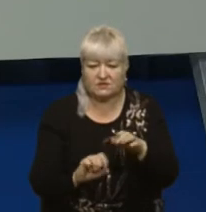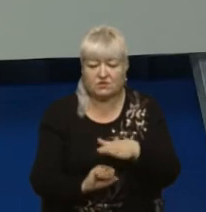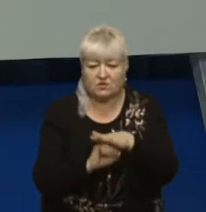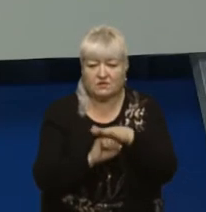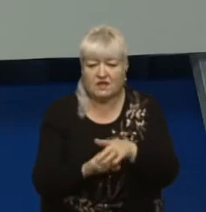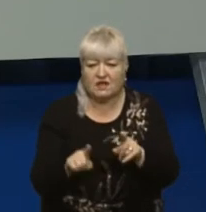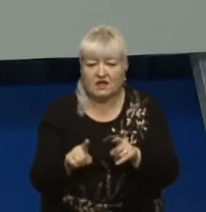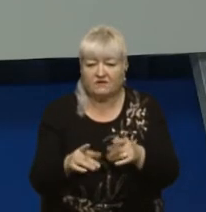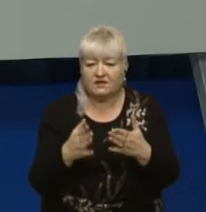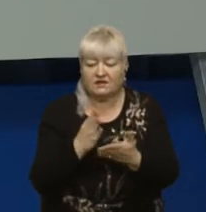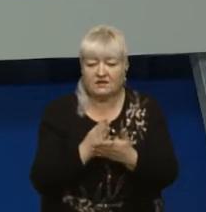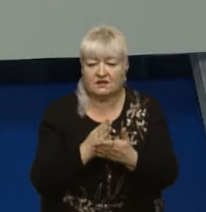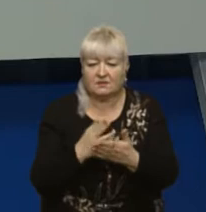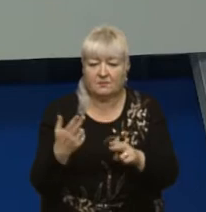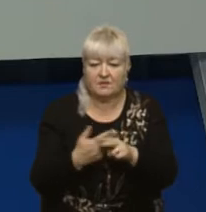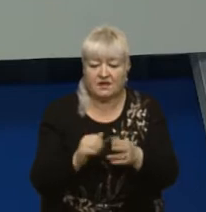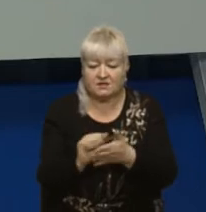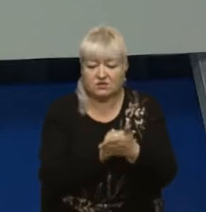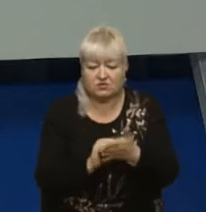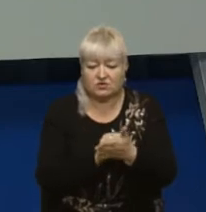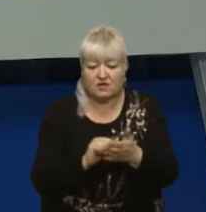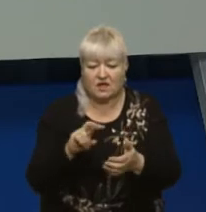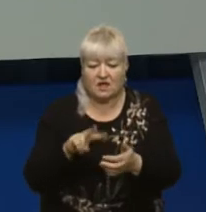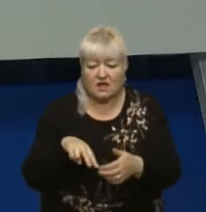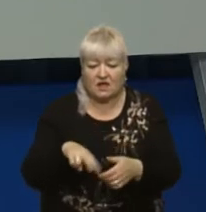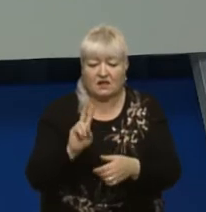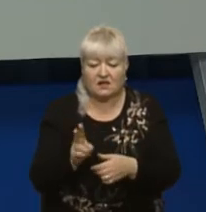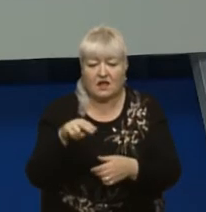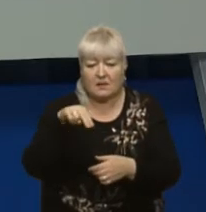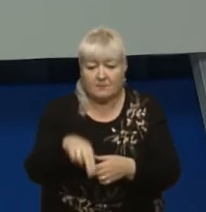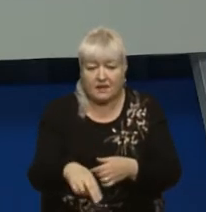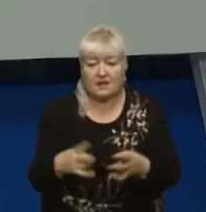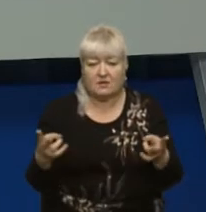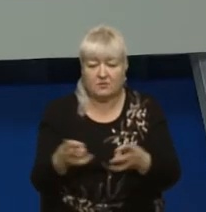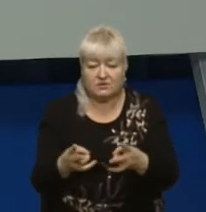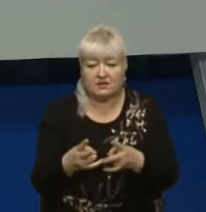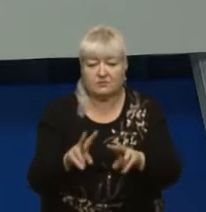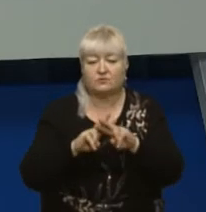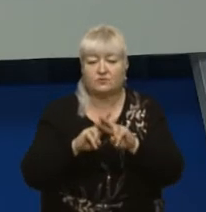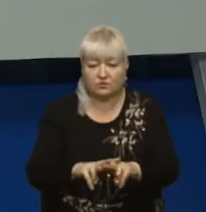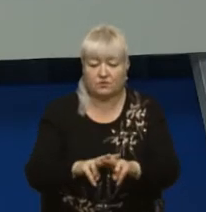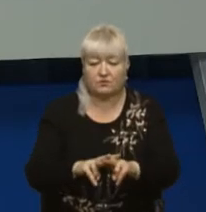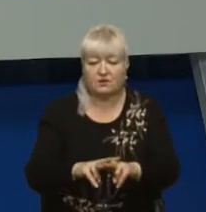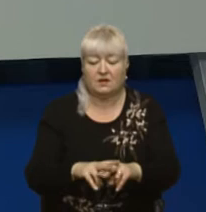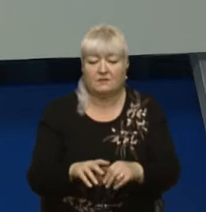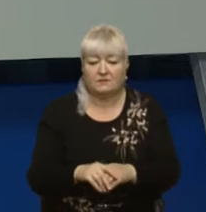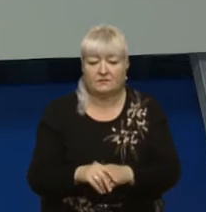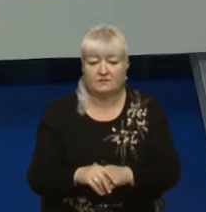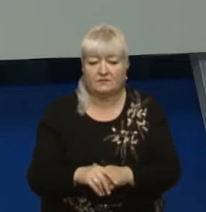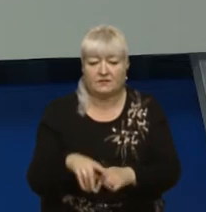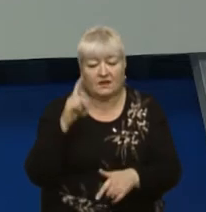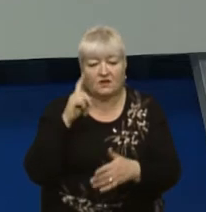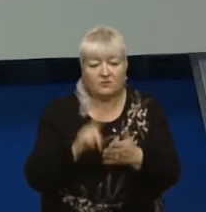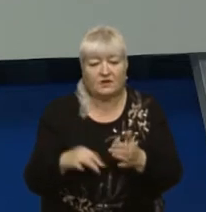непостокатурений. ЛКП треба статися в тюрму, ламати руки за таку роботу. І я впевнена і знаю, що в нас у Львові